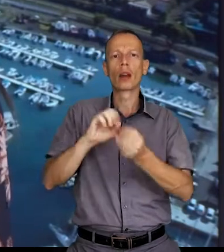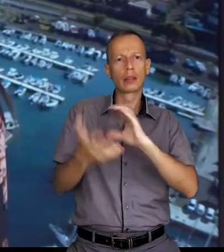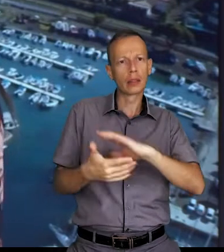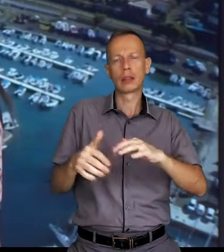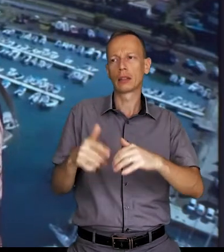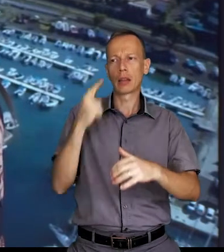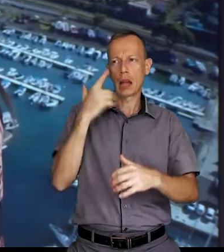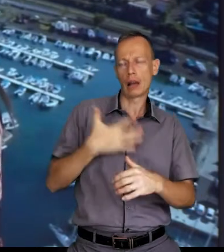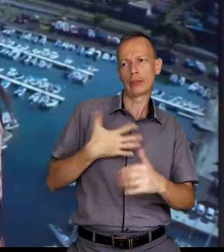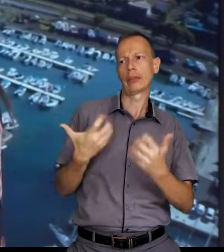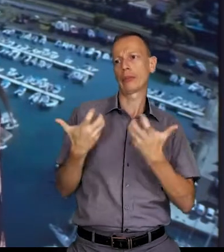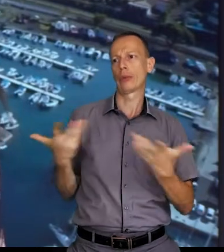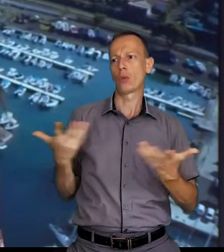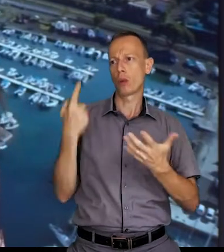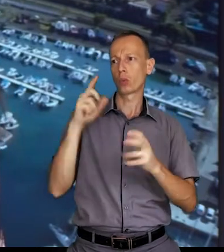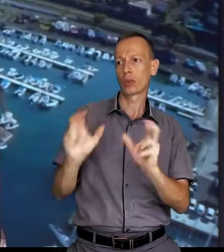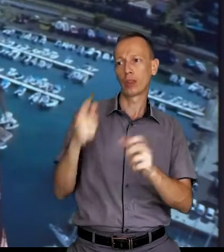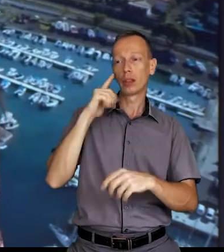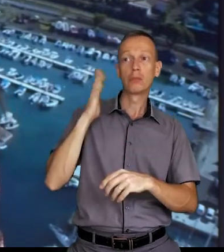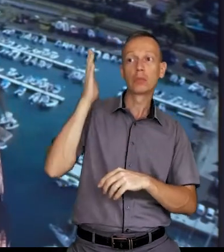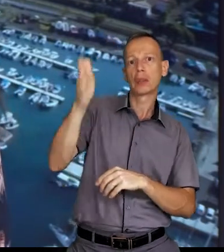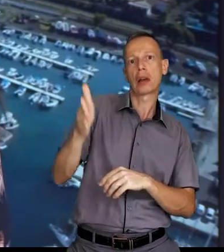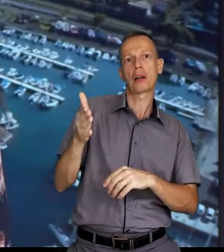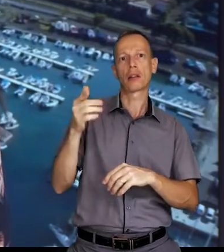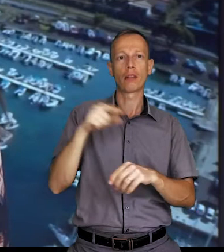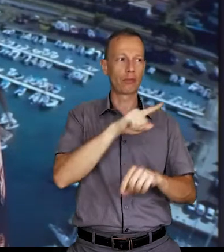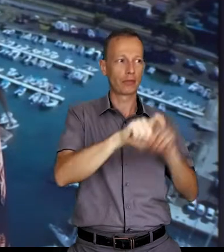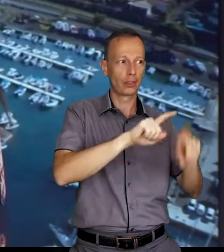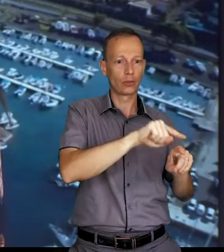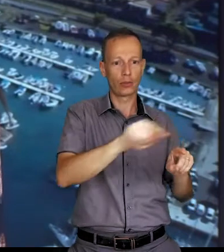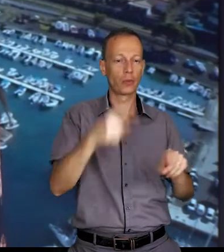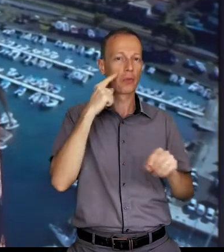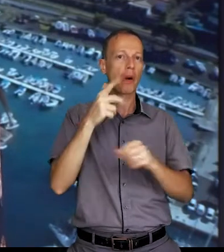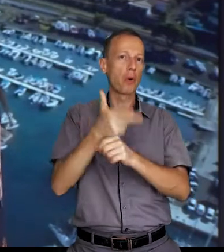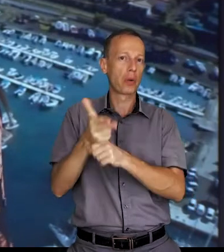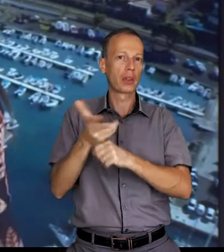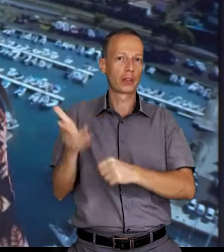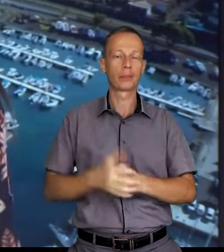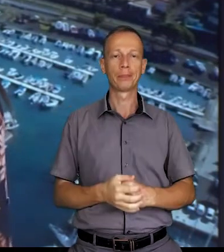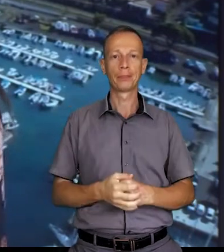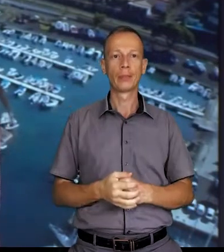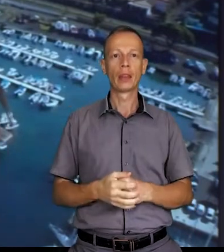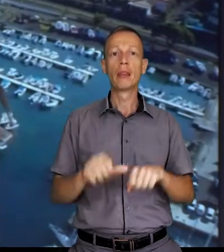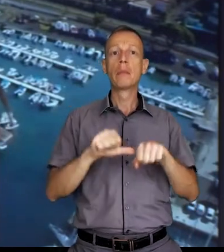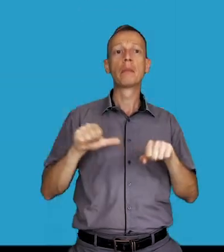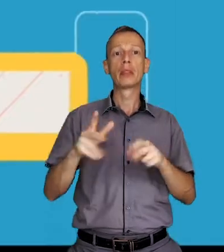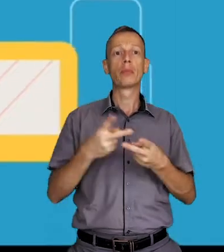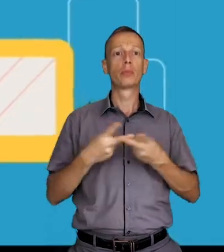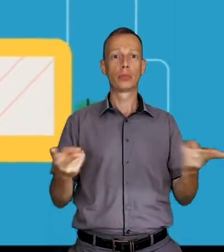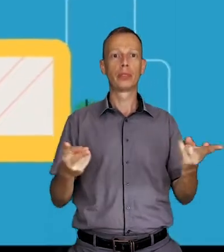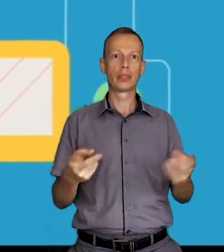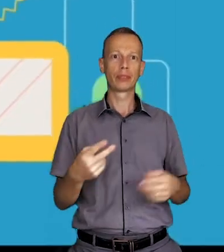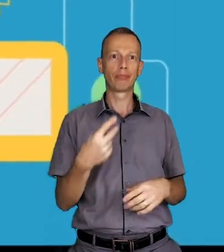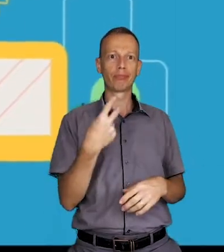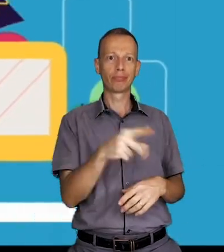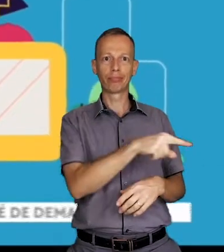à une enquête via le web et à donner leur avis sur ce qu'ils attendent de la télé de demain, le reportage. Les médias